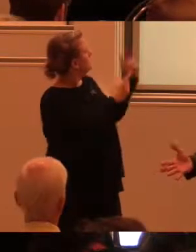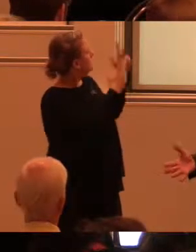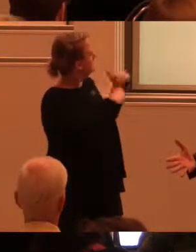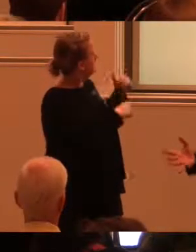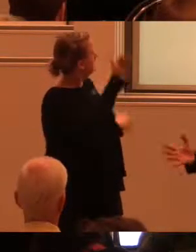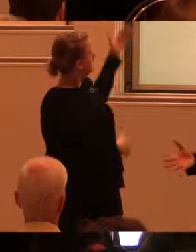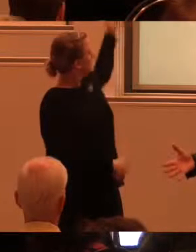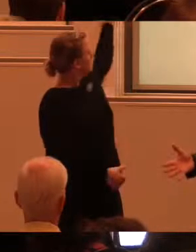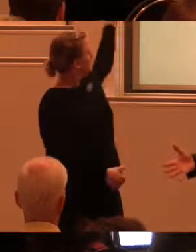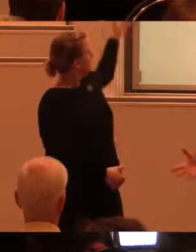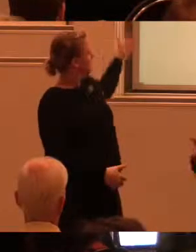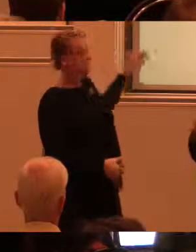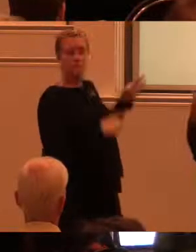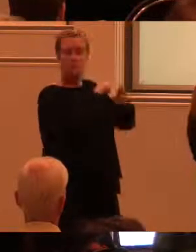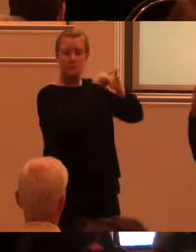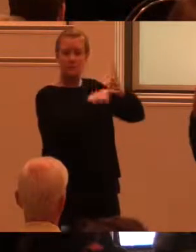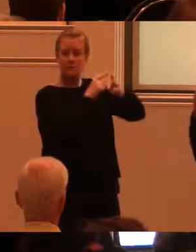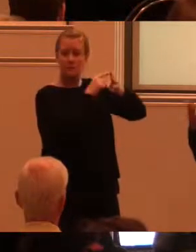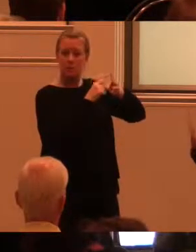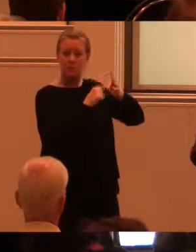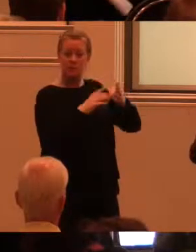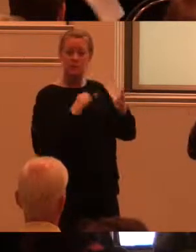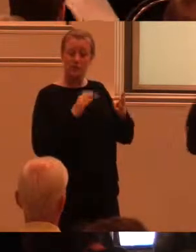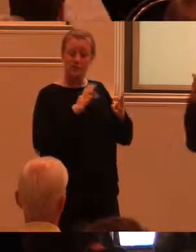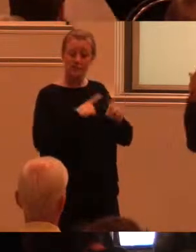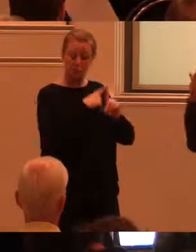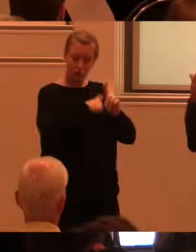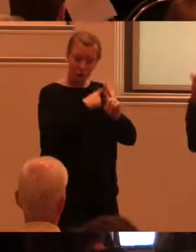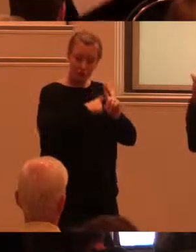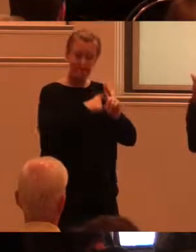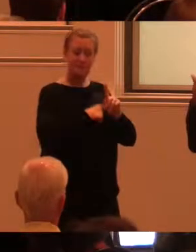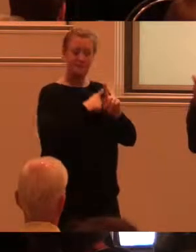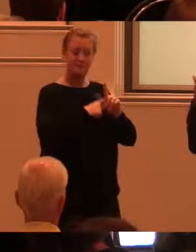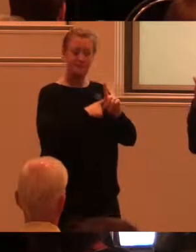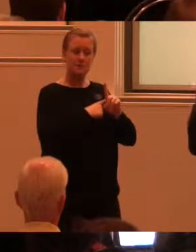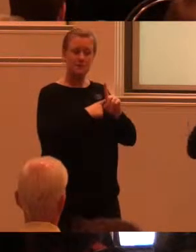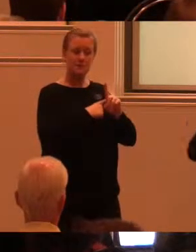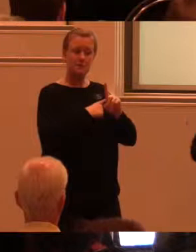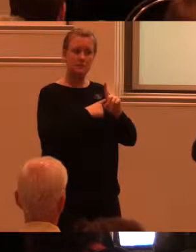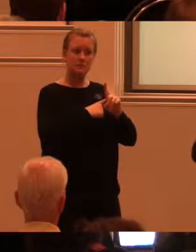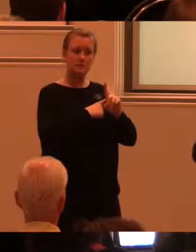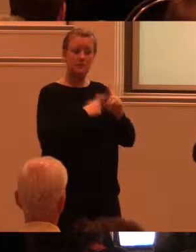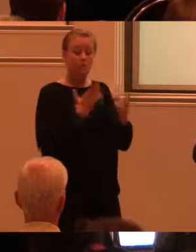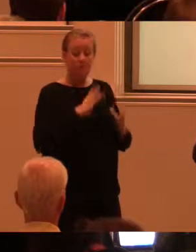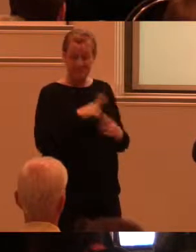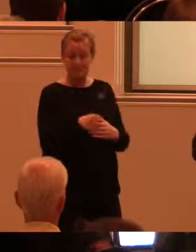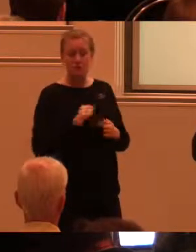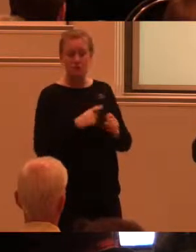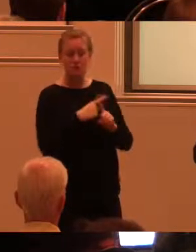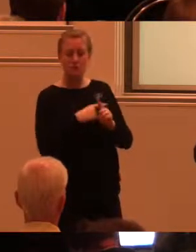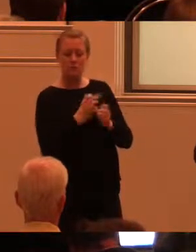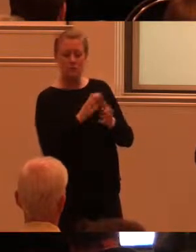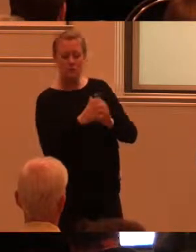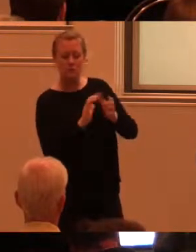Tillgänglighetskonceptet är uppdelat i tre delar. Det ska finnas gradvis och systematiskt det som finns ska gradvis och systematiskt